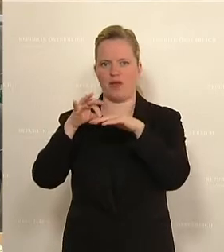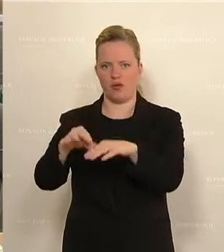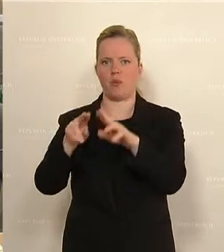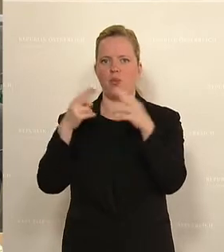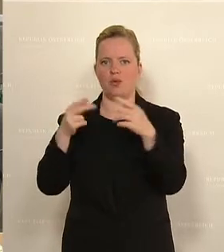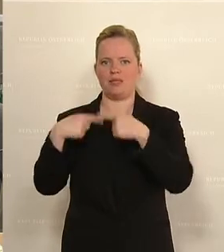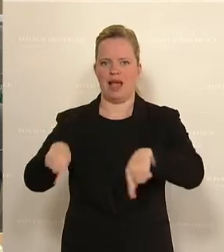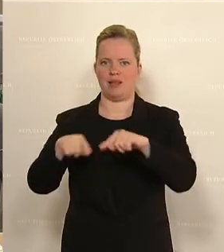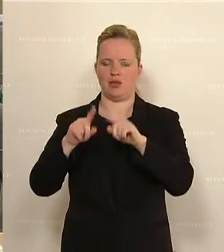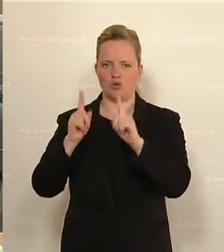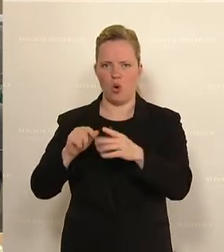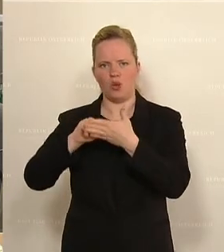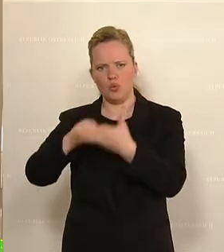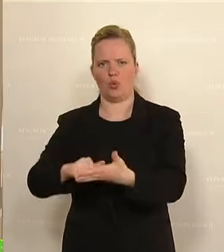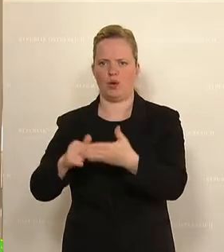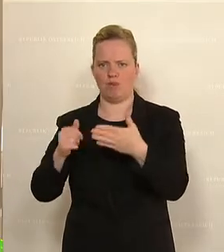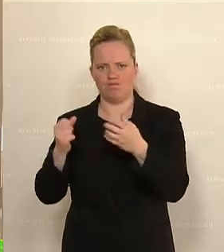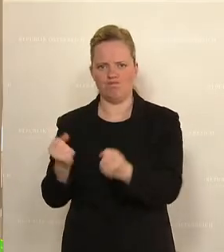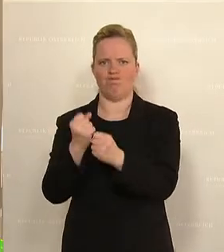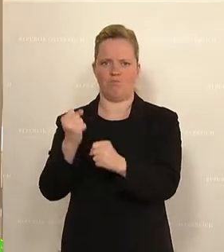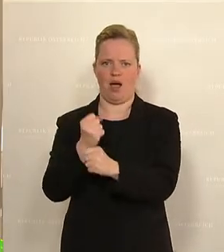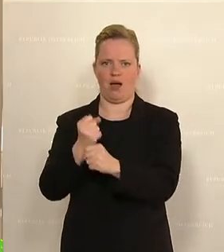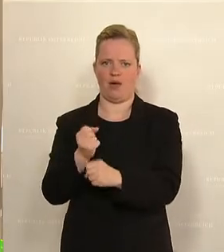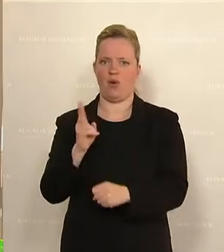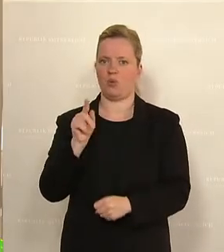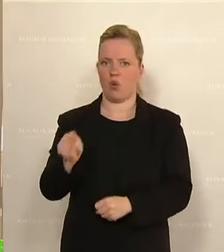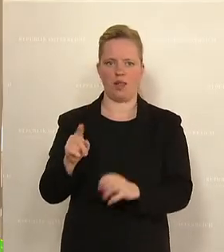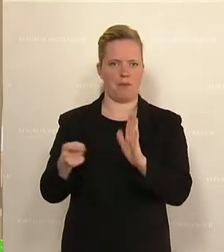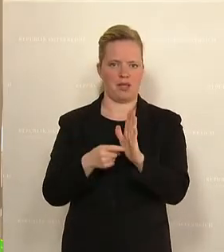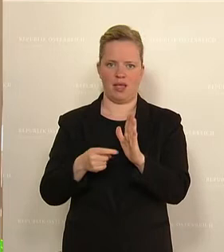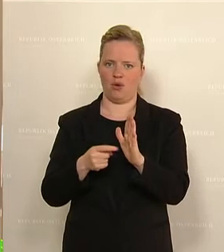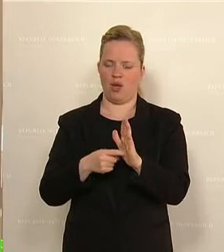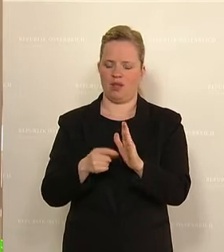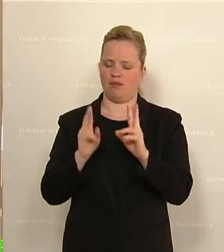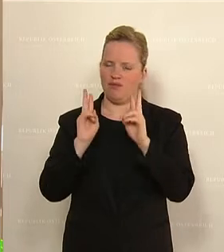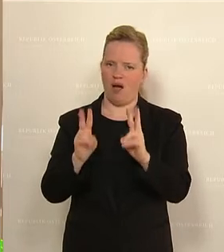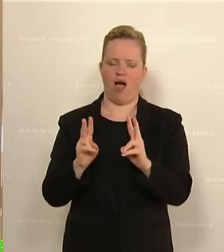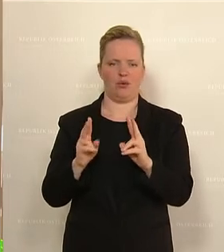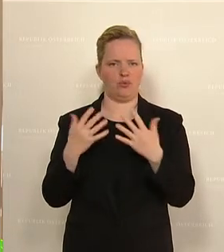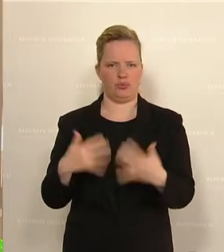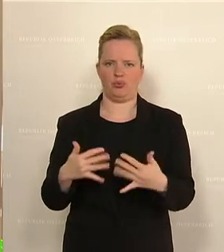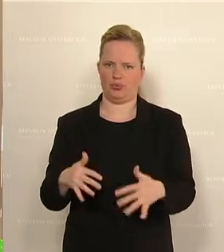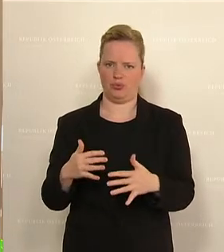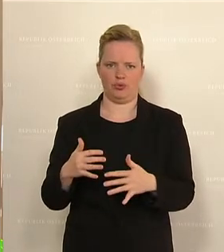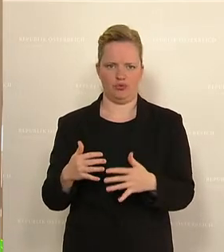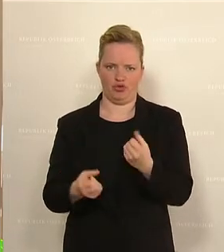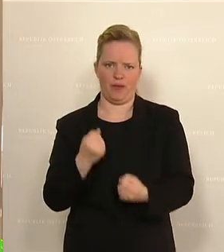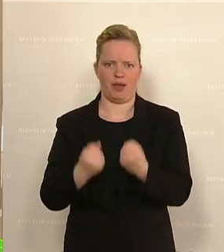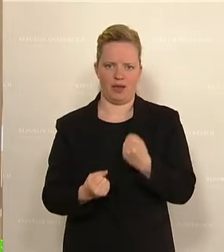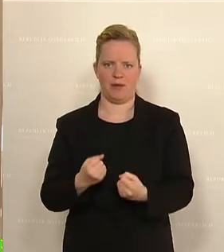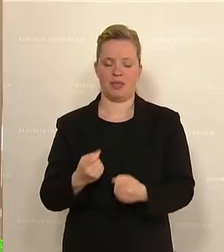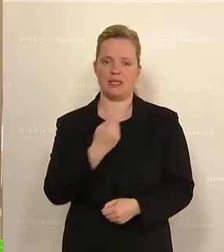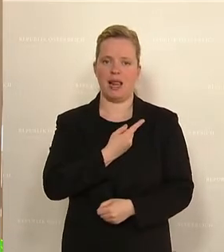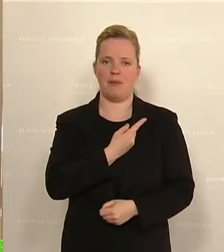Druck zu machen. Denn dort liegen die Bedingungen besonders im Argen. Als Niederösterreicherin kann ich berichten,